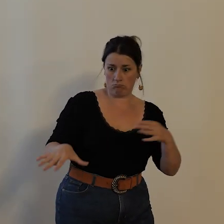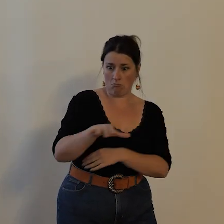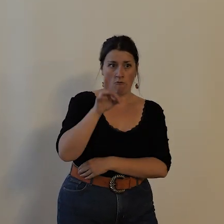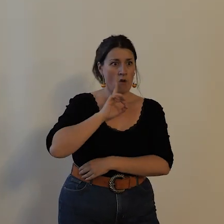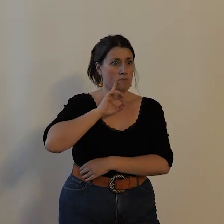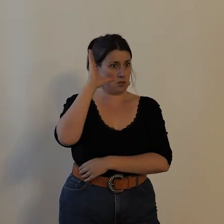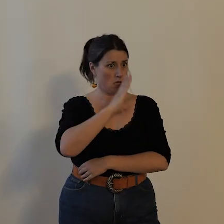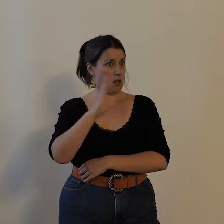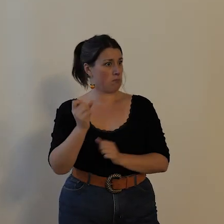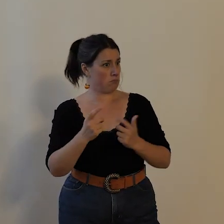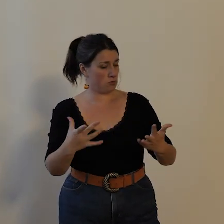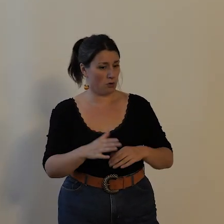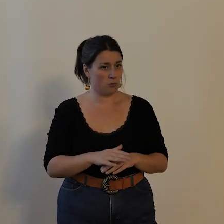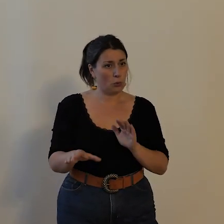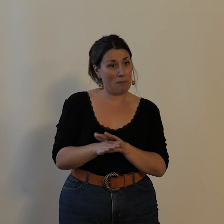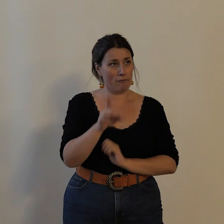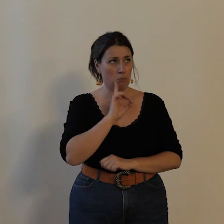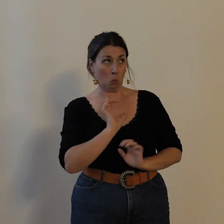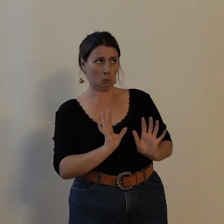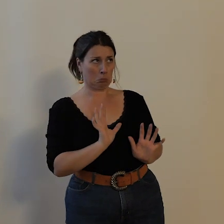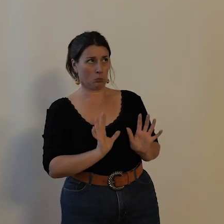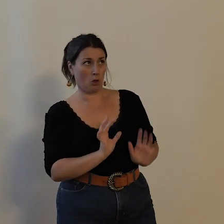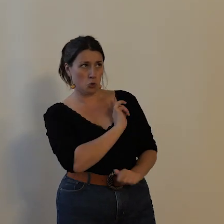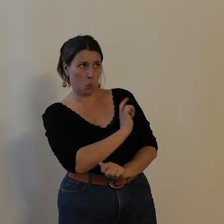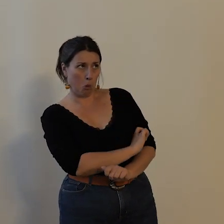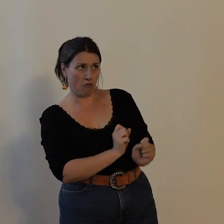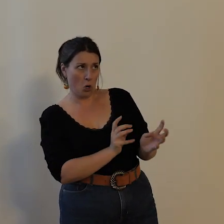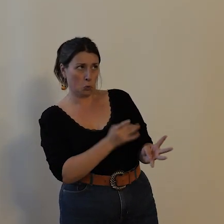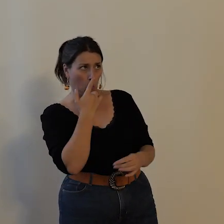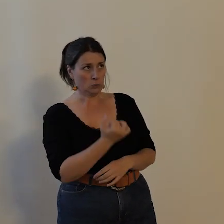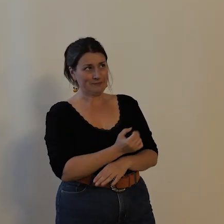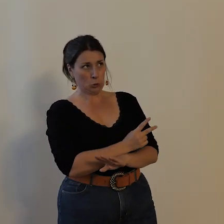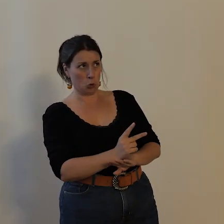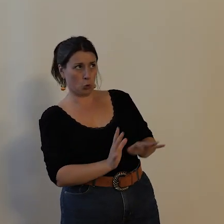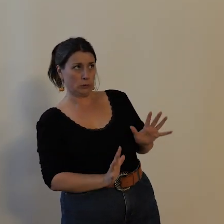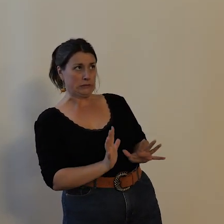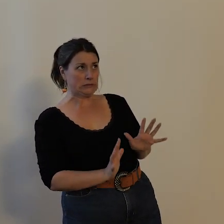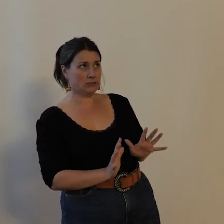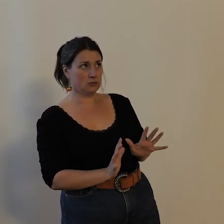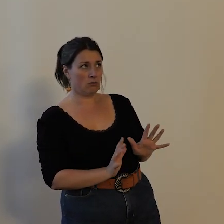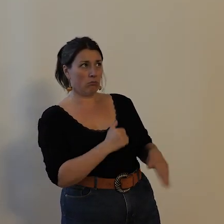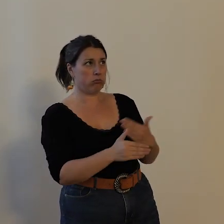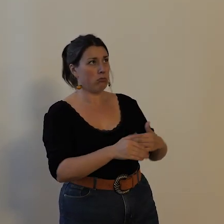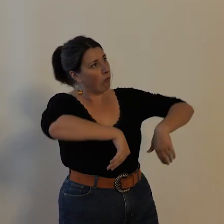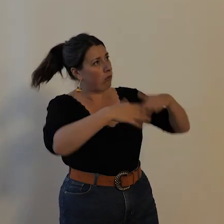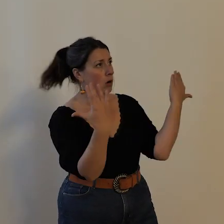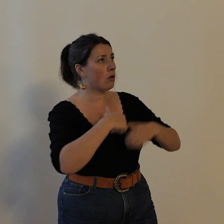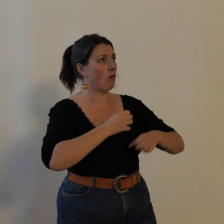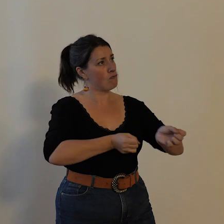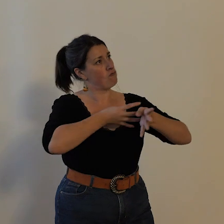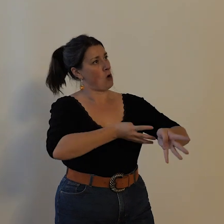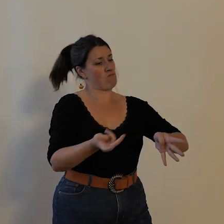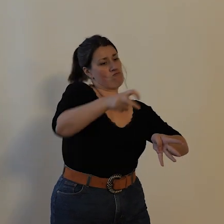la femme s'y risque timidement on trouve que c'est un peu dangereux puis rapidement elle propose cette possession de la route